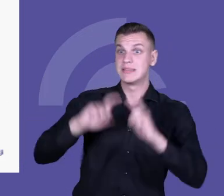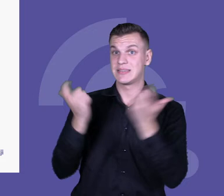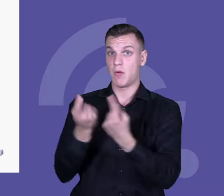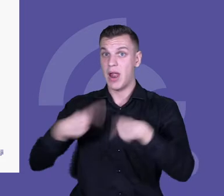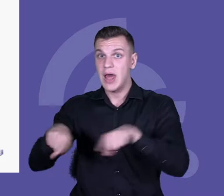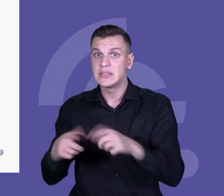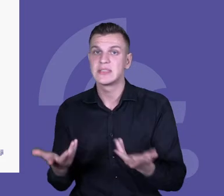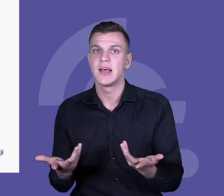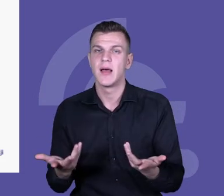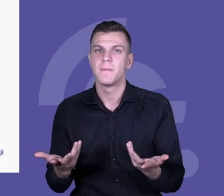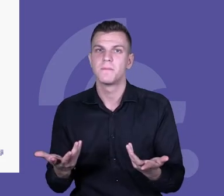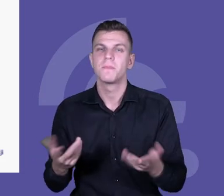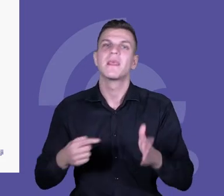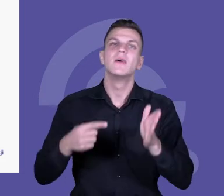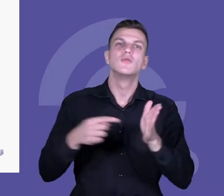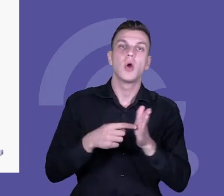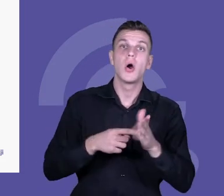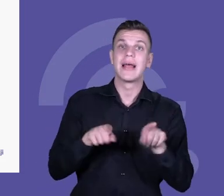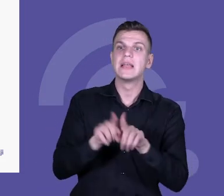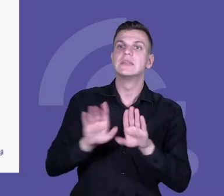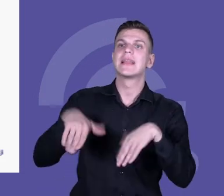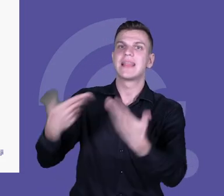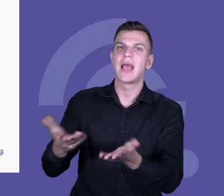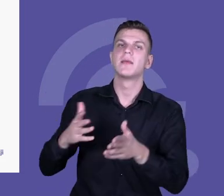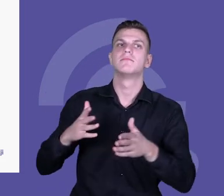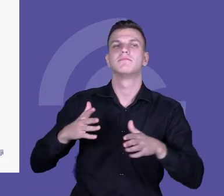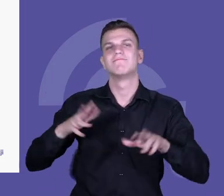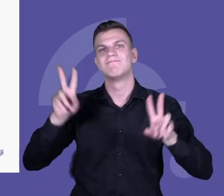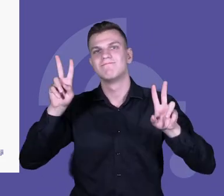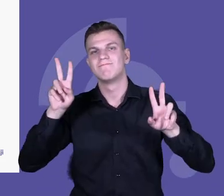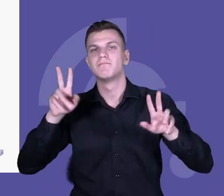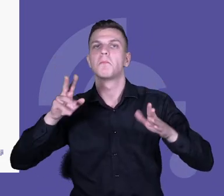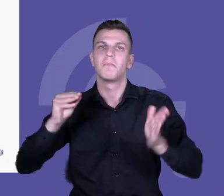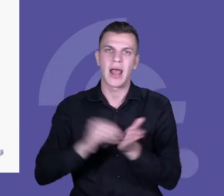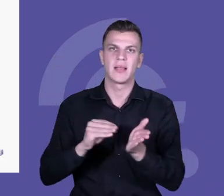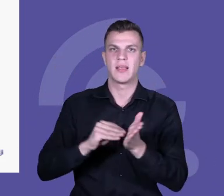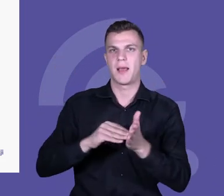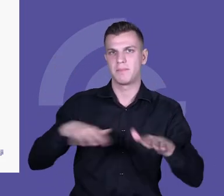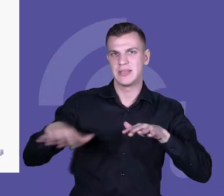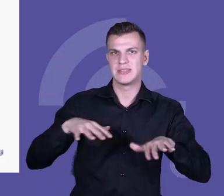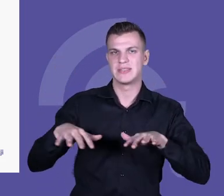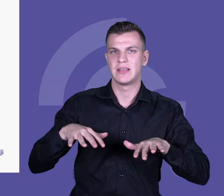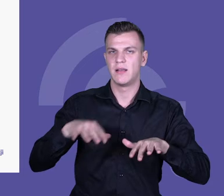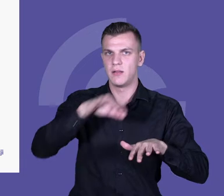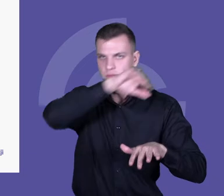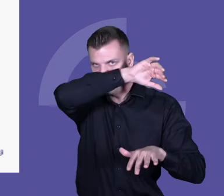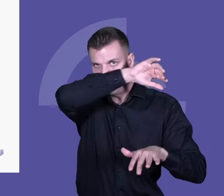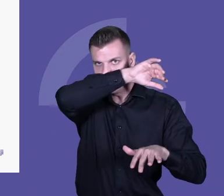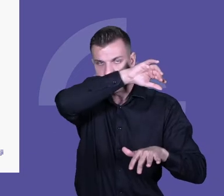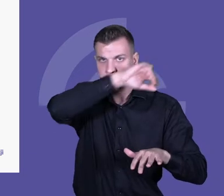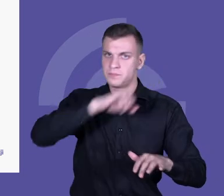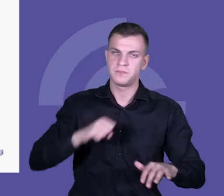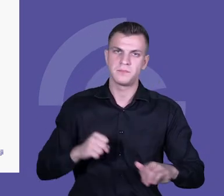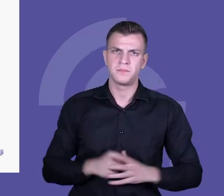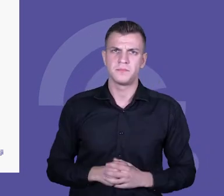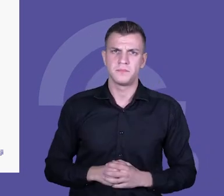Angażujmy stale, twórzmy okazję do praktyki, a potem bardzo ważny kawałek, który w tym oryginalnym modelu nie był obecny, a my zwracamy na